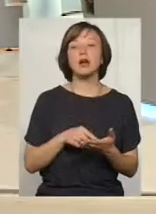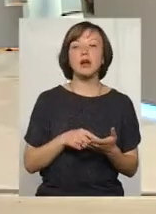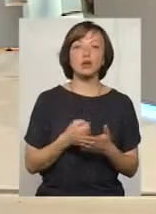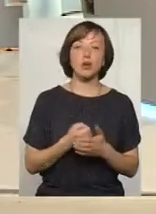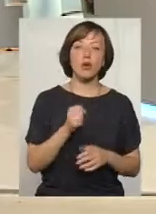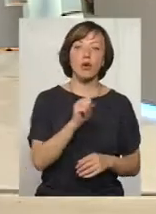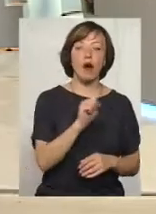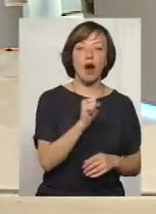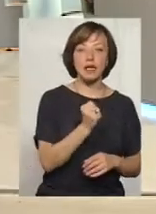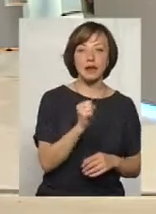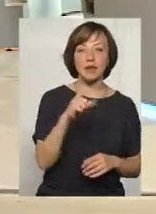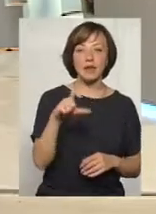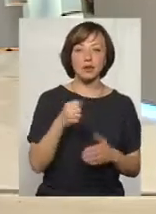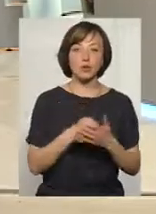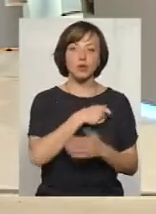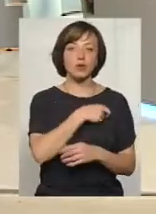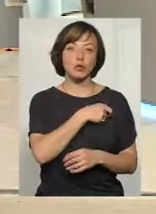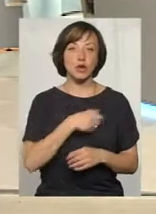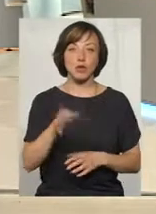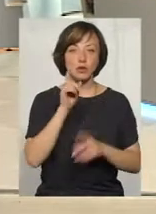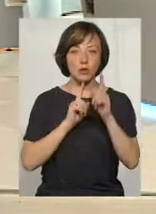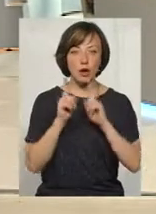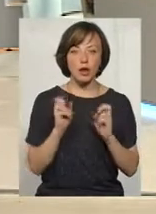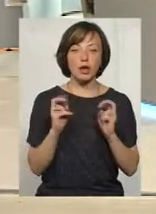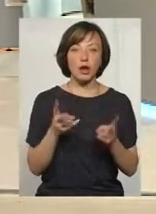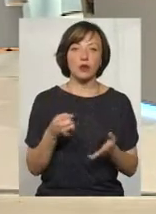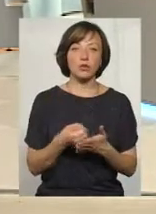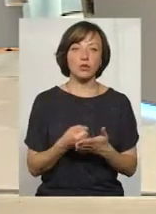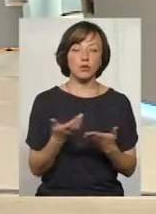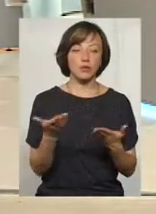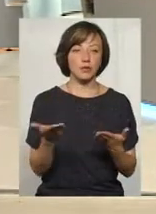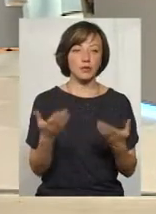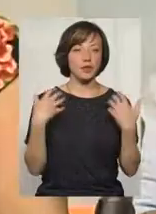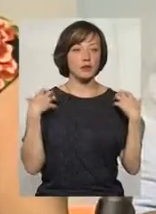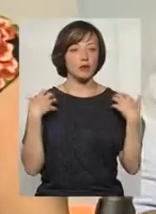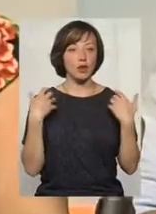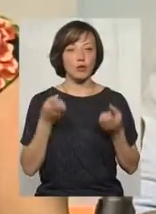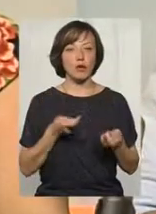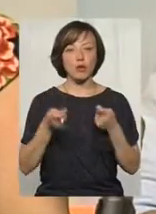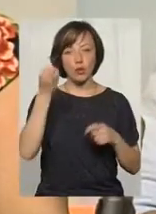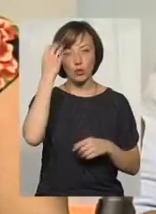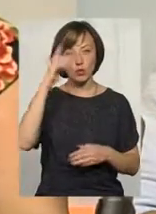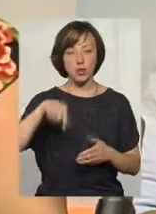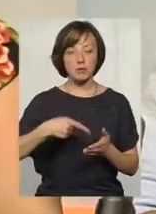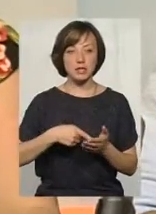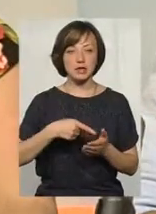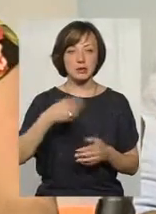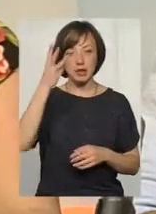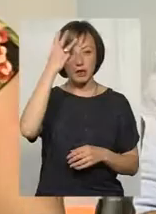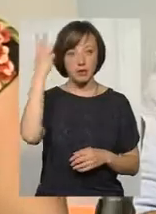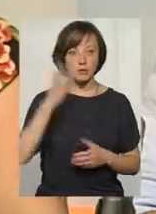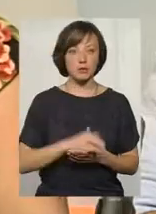Артема Євгеновича, як до депутата обласної ради, і як, одночас, начальника управління культури міста Хмельницького,